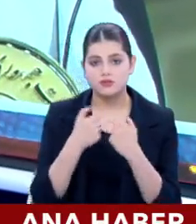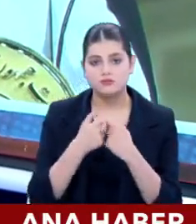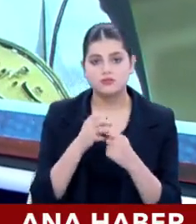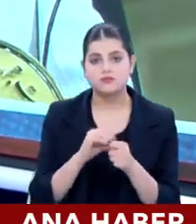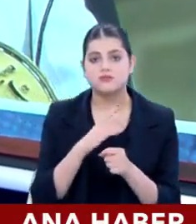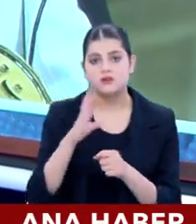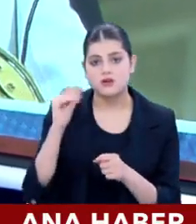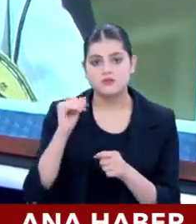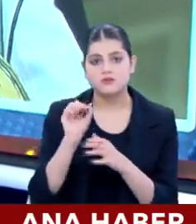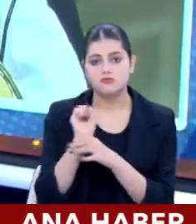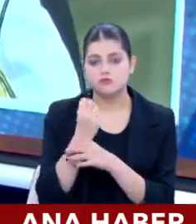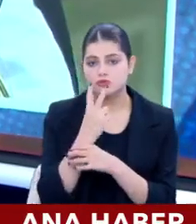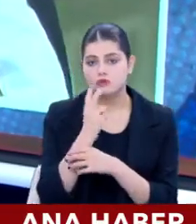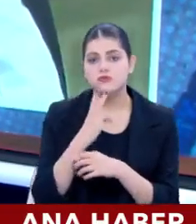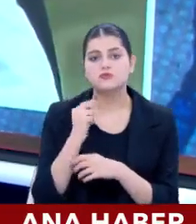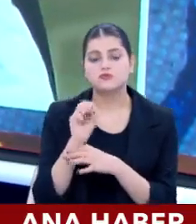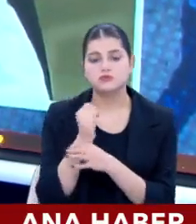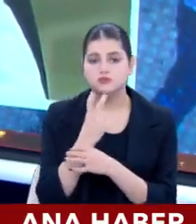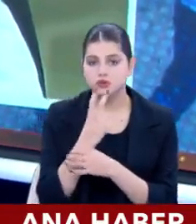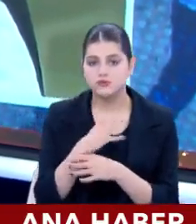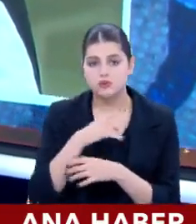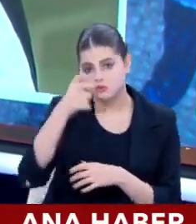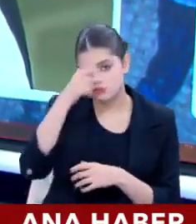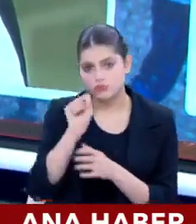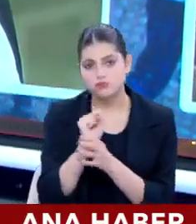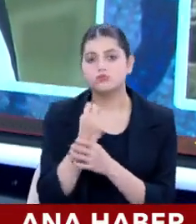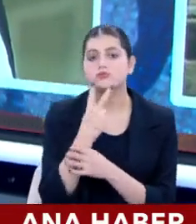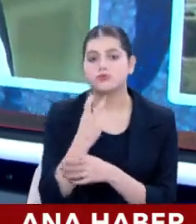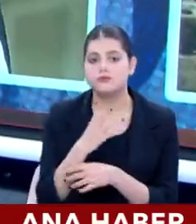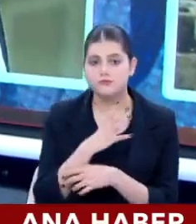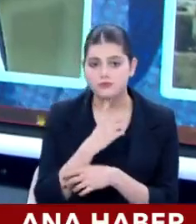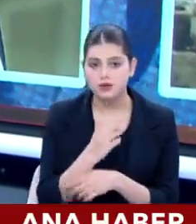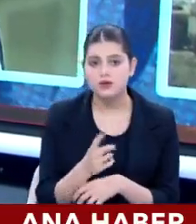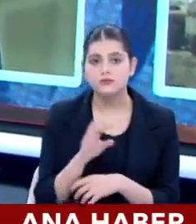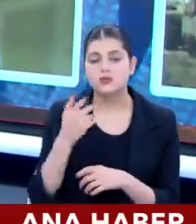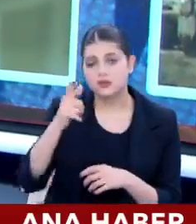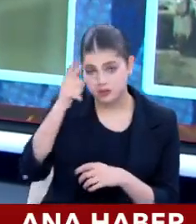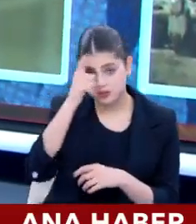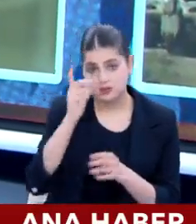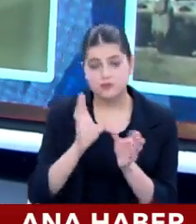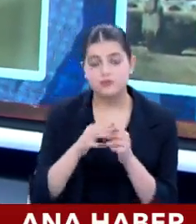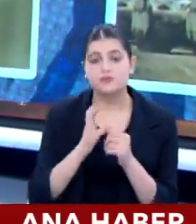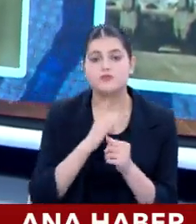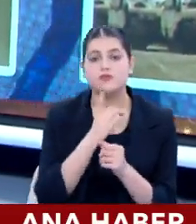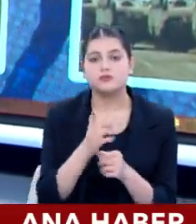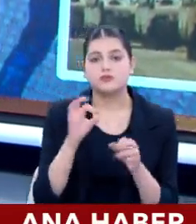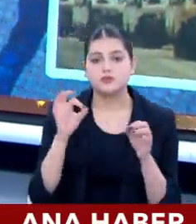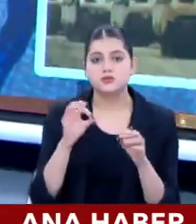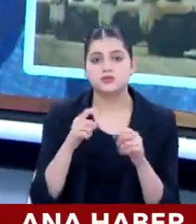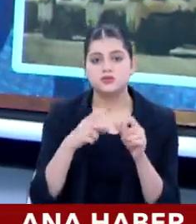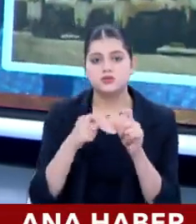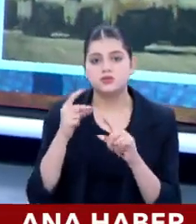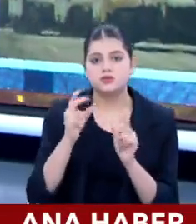dönüşüyor. Bunu Amerikalı uzmanlar da söylüyor. Rus uzmanlar da söylüyor. Türk uzmanlar da söylüyor. Bir de İran faktörü var çünkü. İran Şii